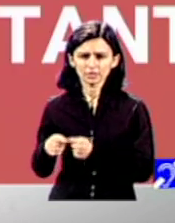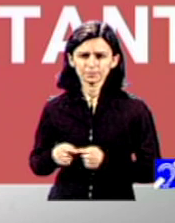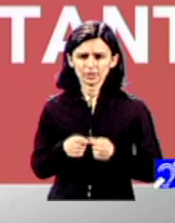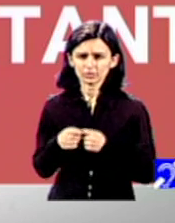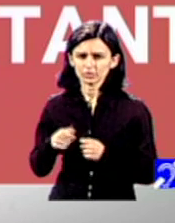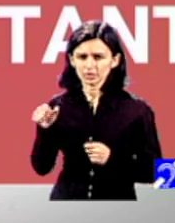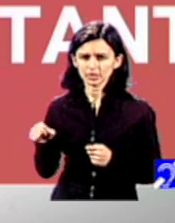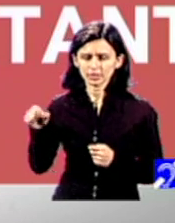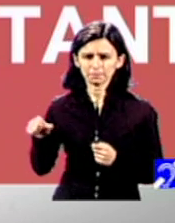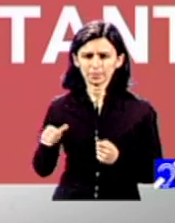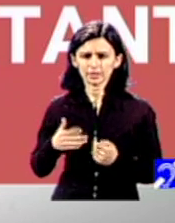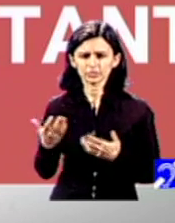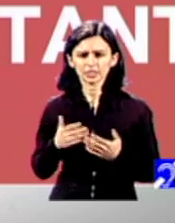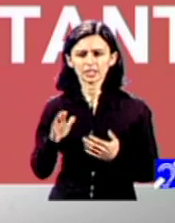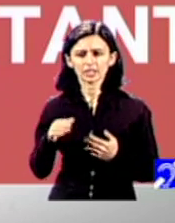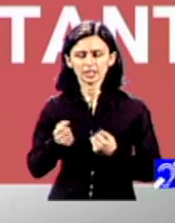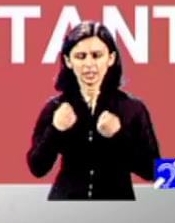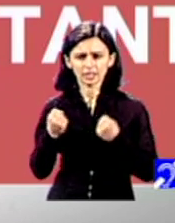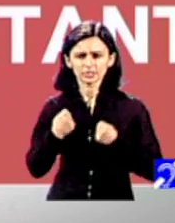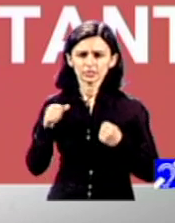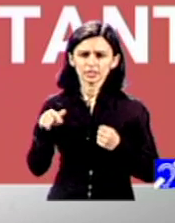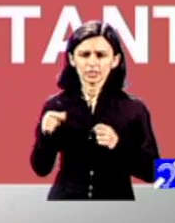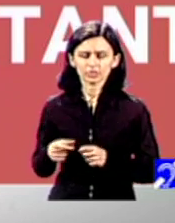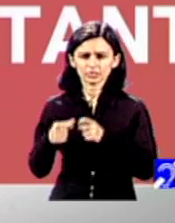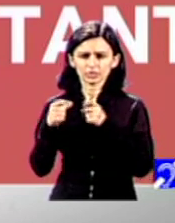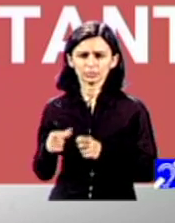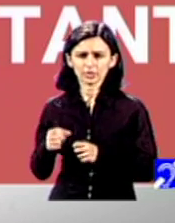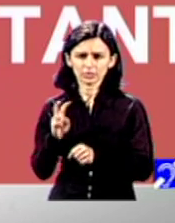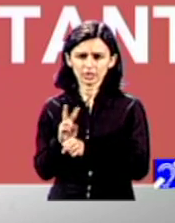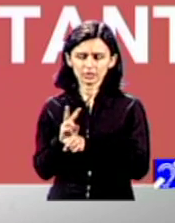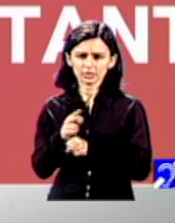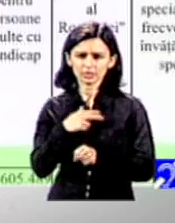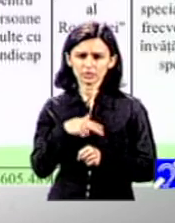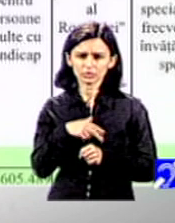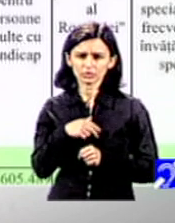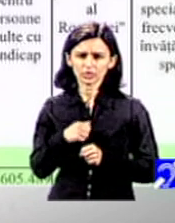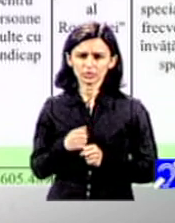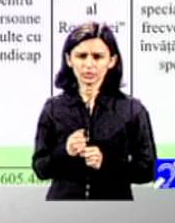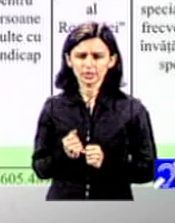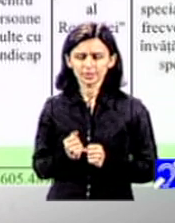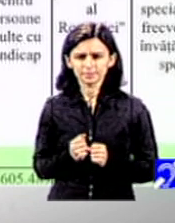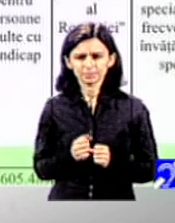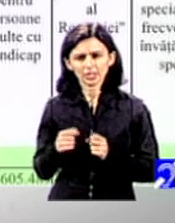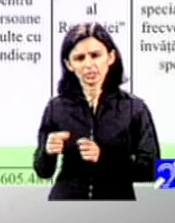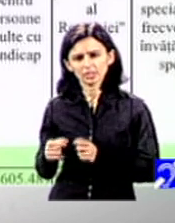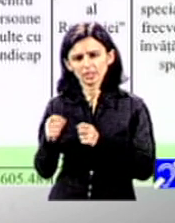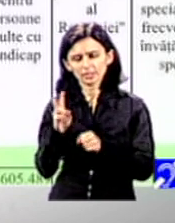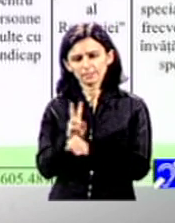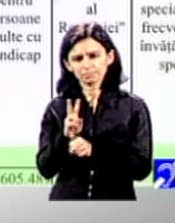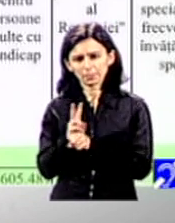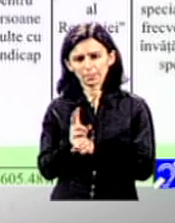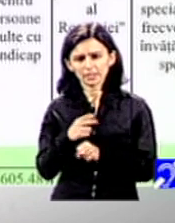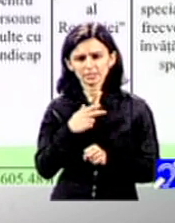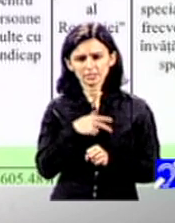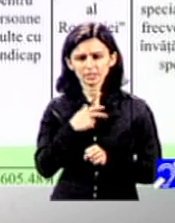acțiuni în această zonă de asistență socială. Și ce se întâmplă, DGSPC-urile, în același timp, și centrează și dau